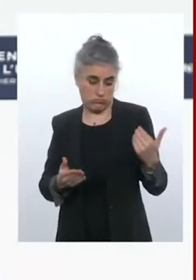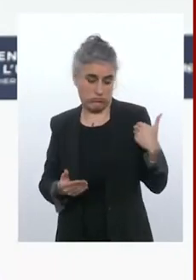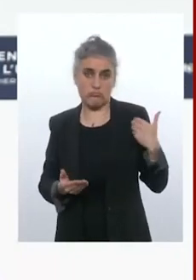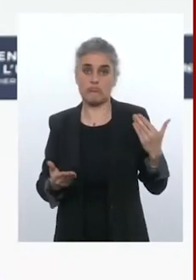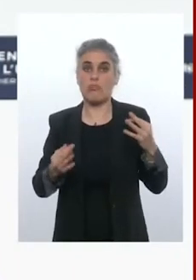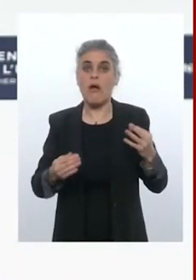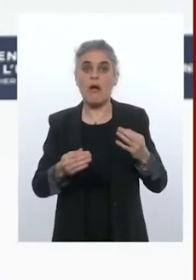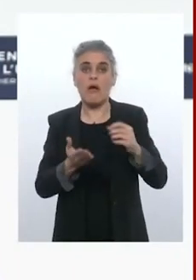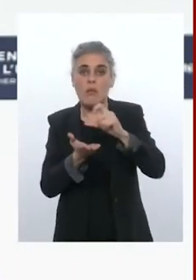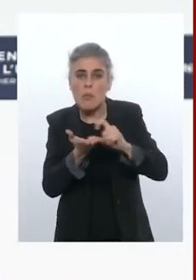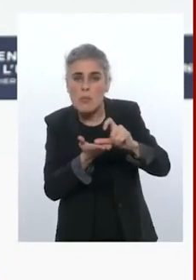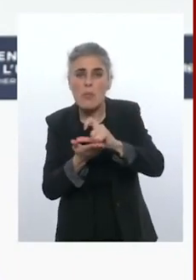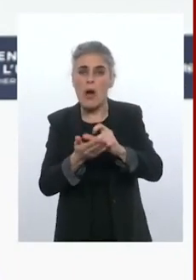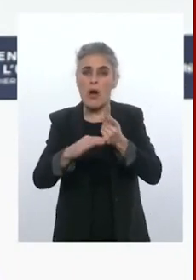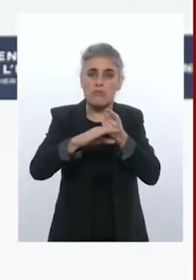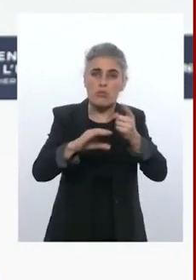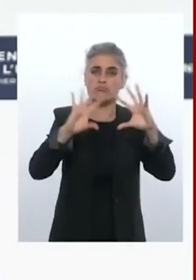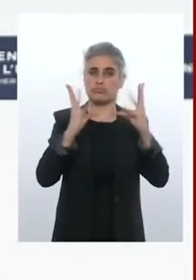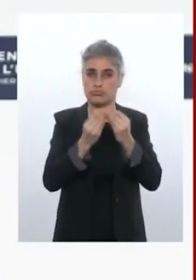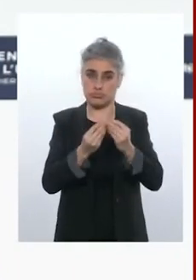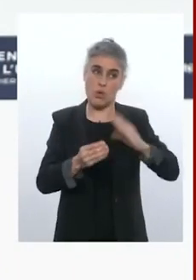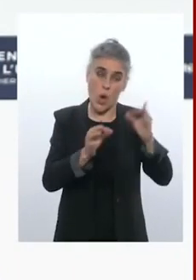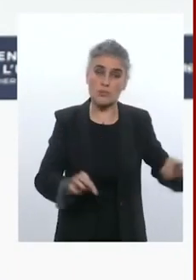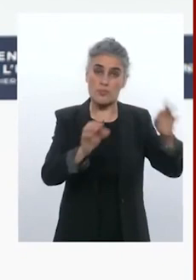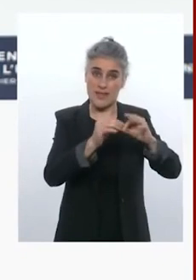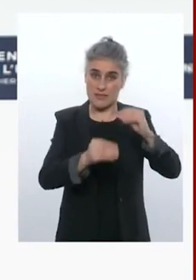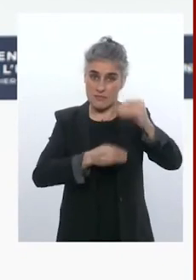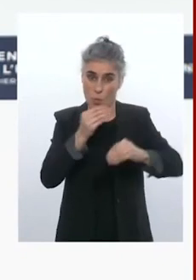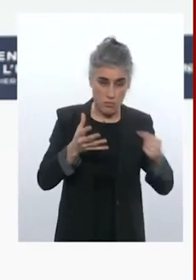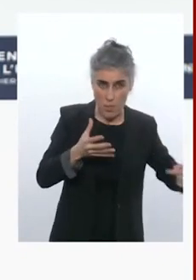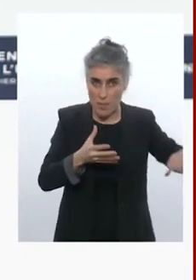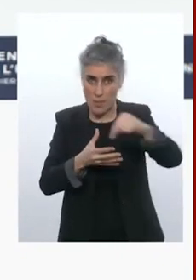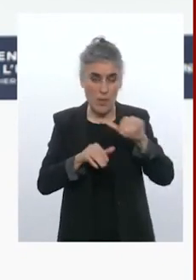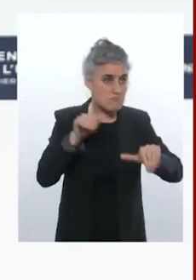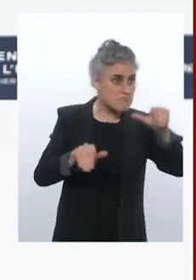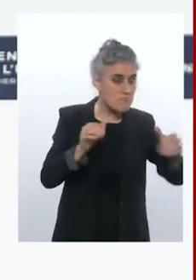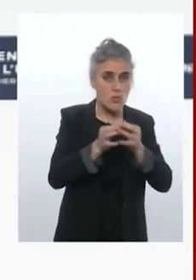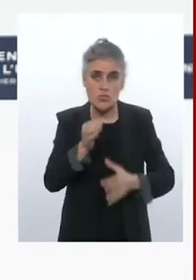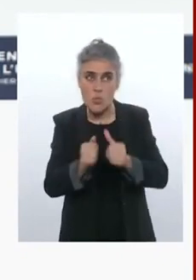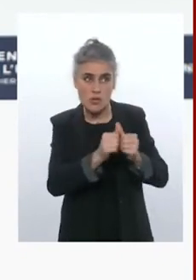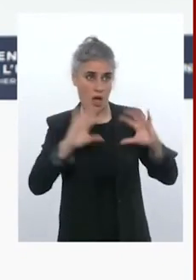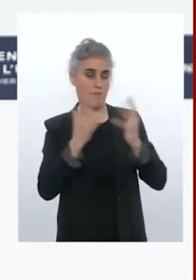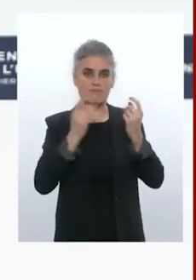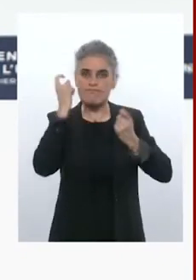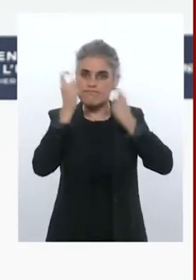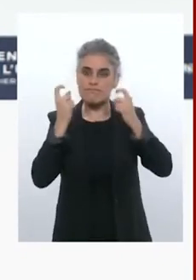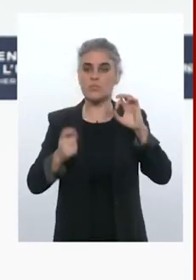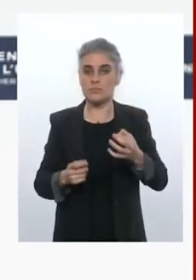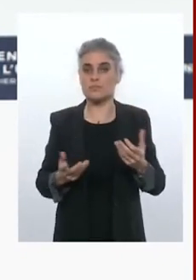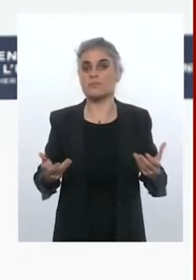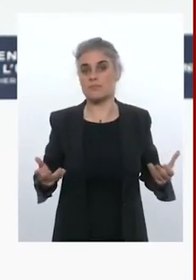sollicité des Etats non membres de l'Union européenne pour arriver à des solutions qui sont les nôtres. Et donc nous participerons à cette initiative. Là aussi,